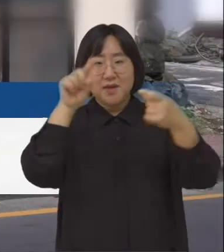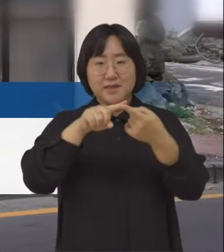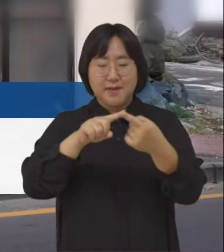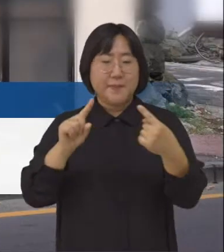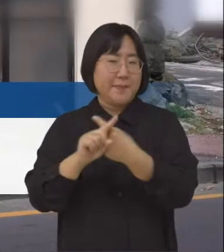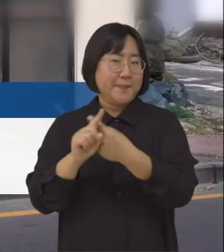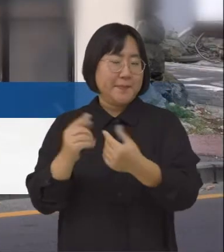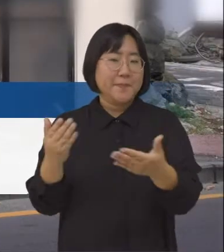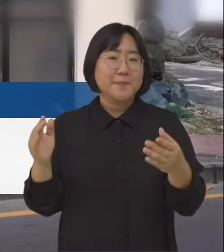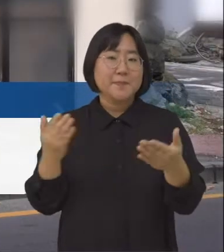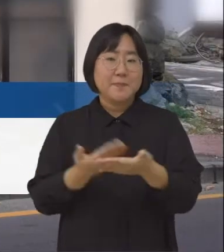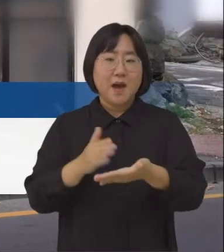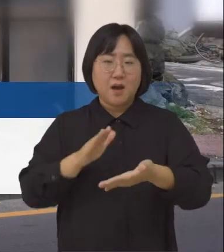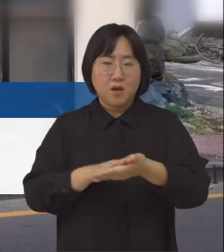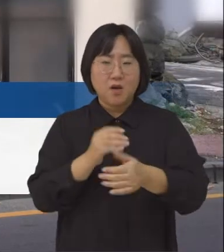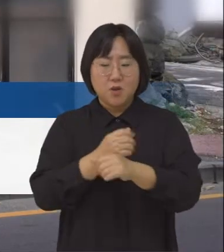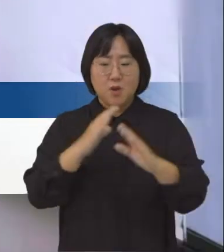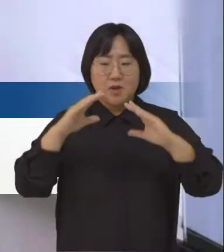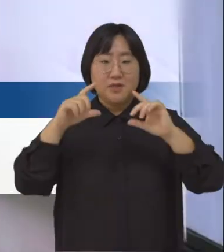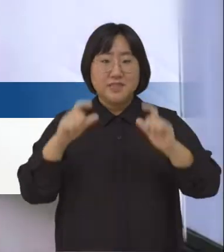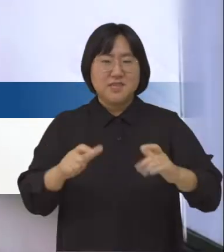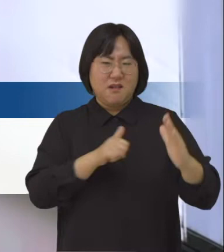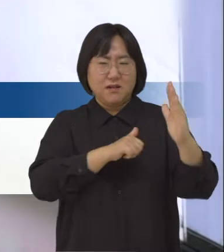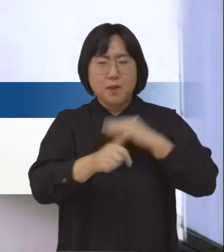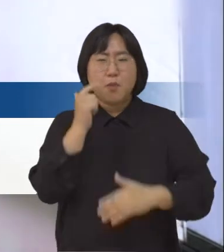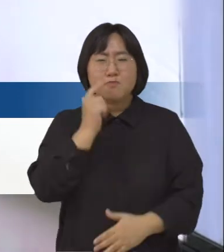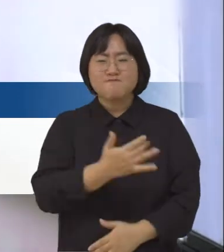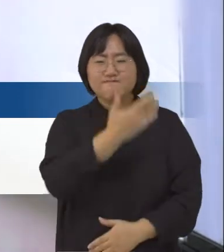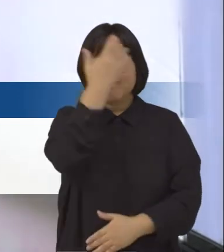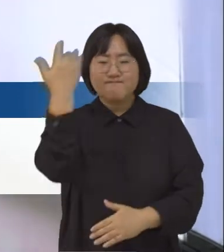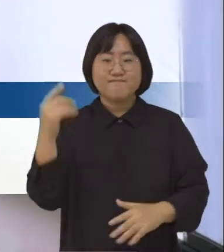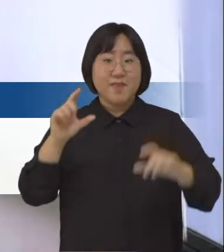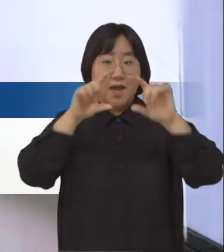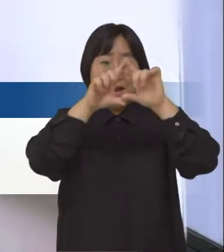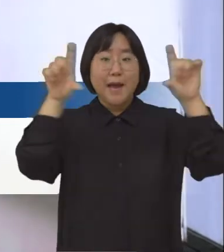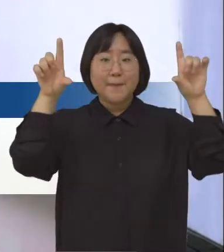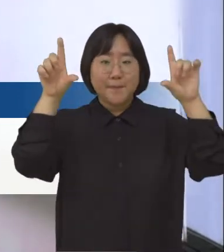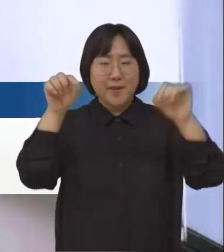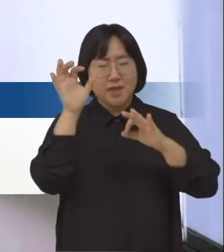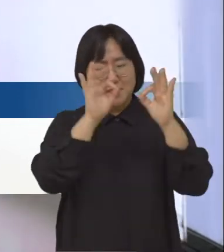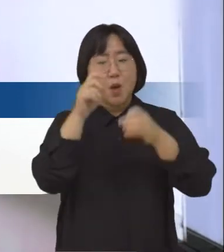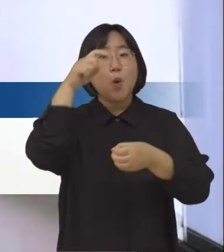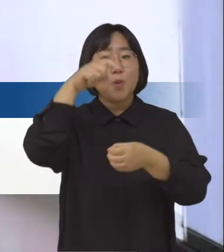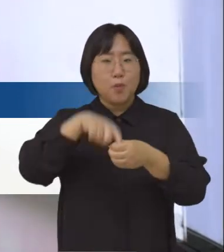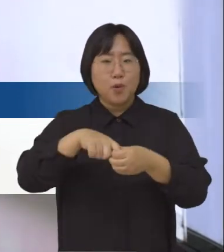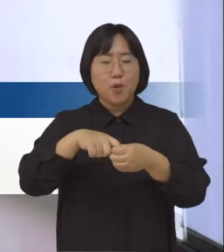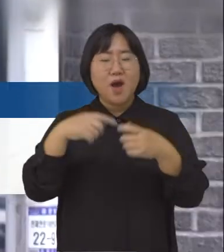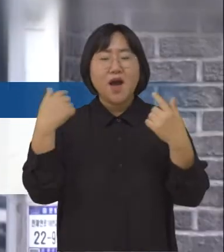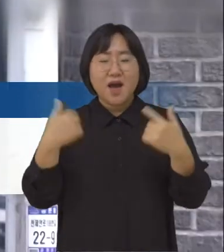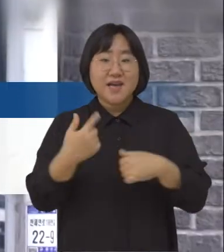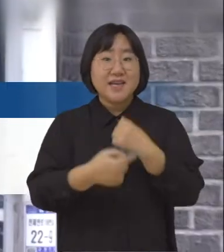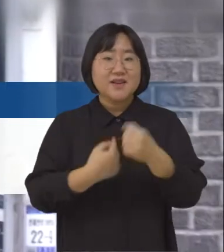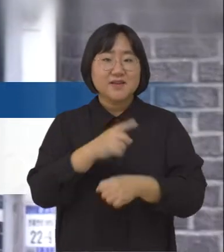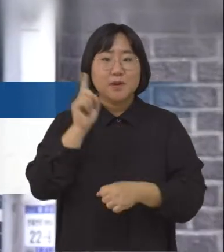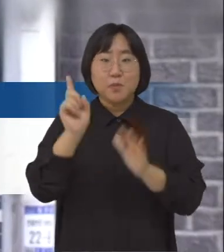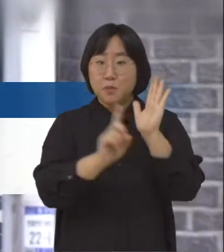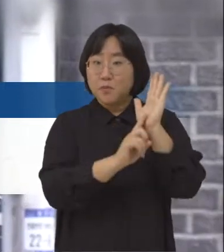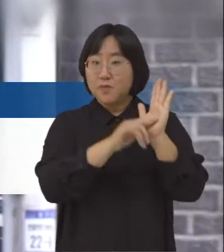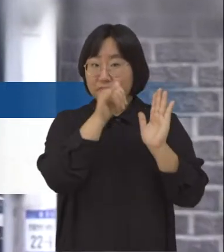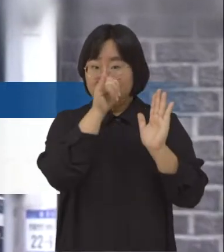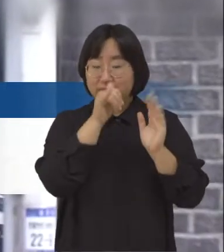개선 사업과 함께 지역을 대표하는 아름다운 간판을 찾기 위해 해마다 공모전을 실시하고 있습니다.